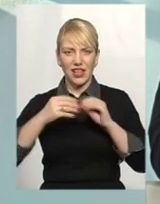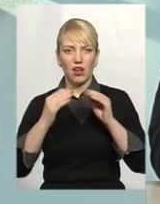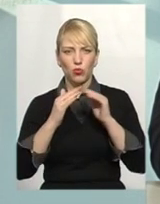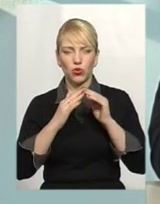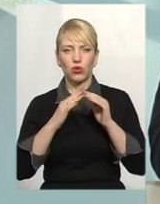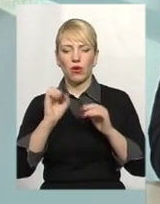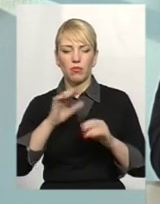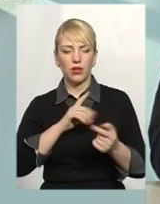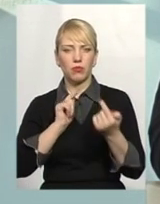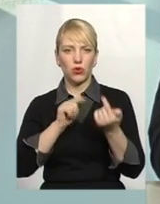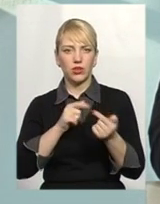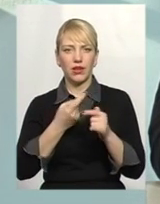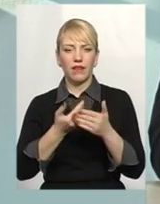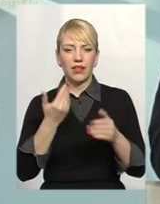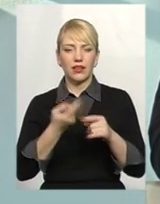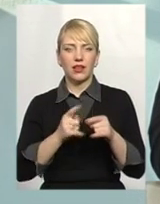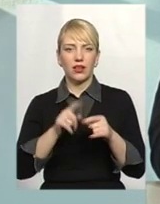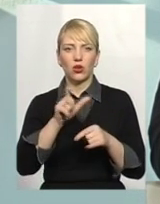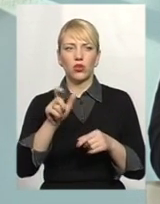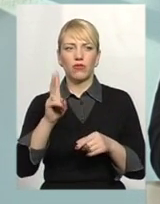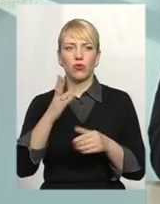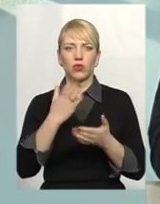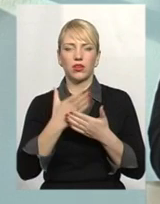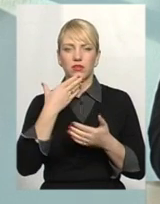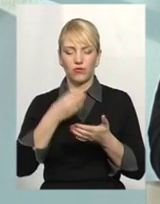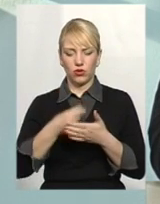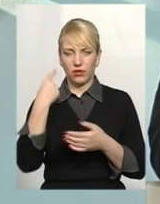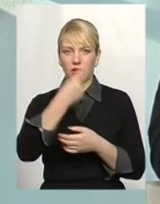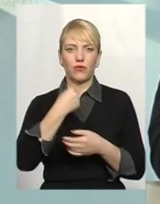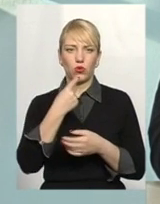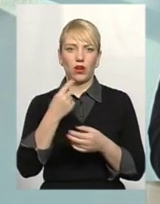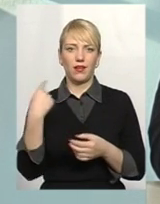був супротив тільки від тих людей, в кого є індивідуальні лічильники.